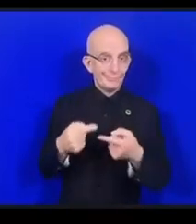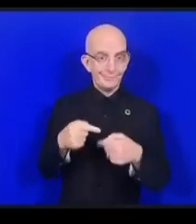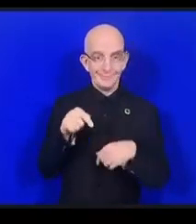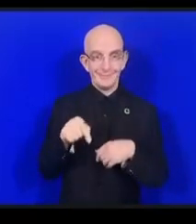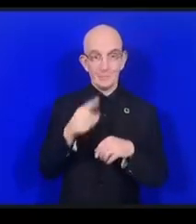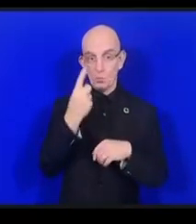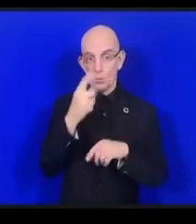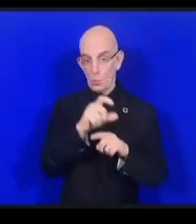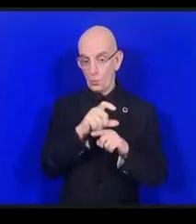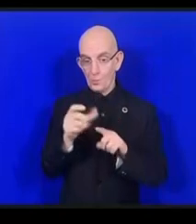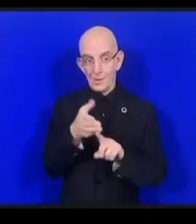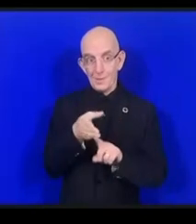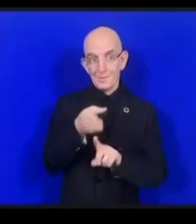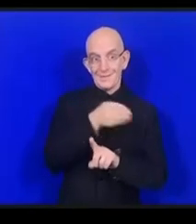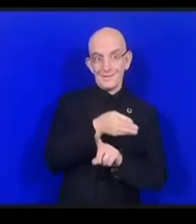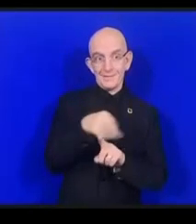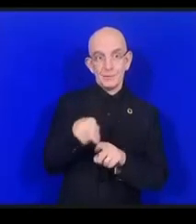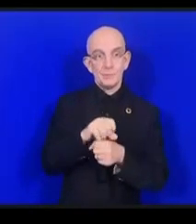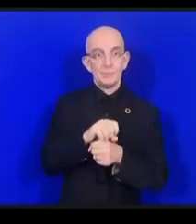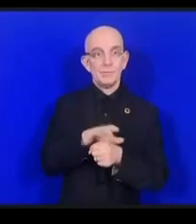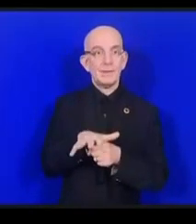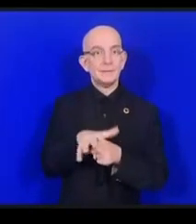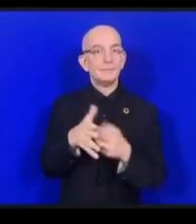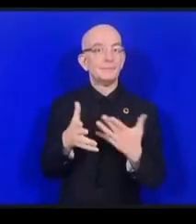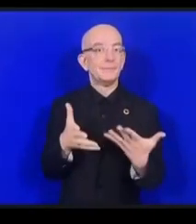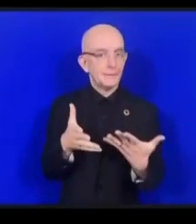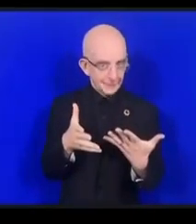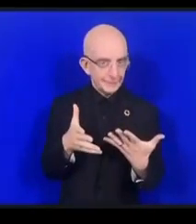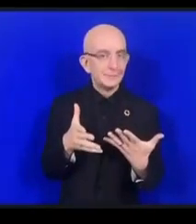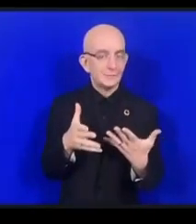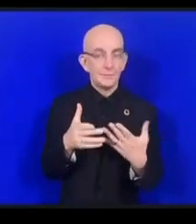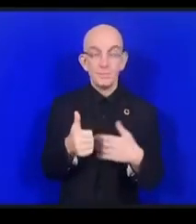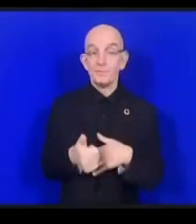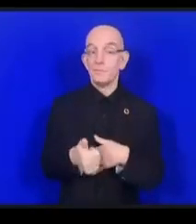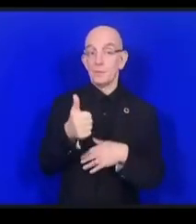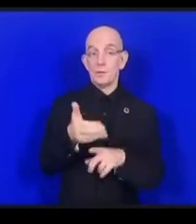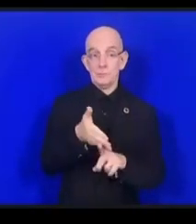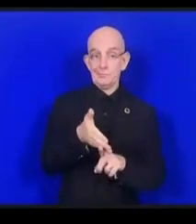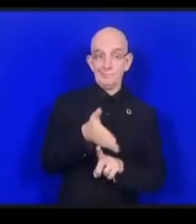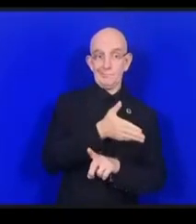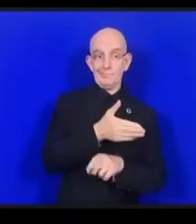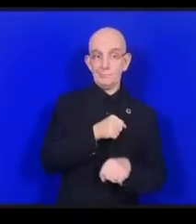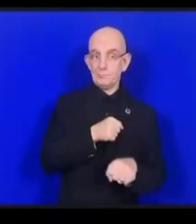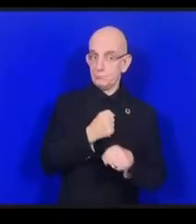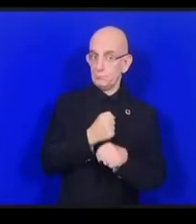Et ce n'est qu'au cours des quelques derniers mois que nous avons pu nous retrouver. La coalition dynamique.